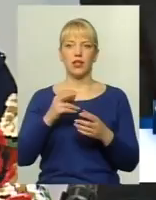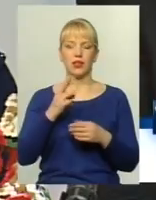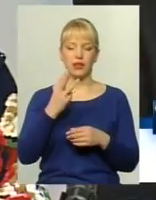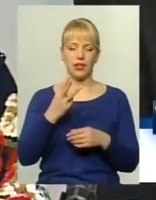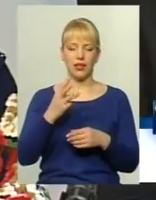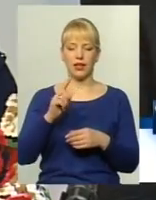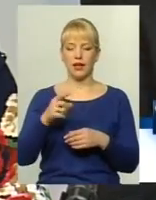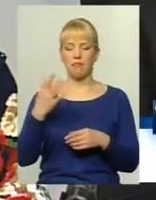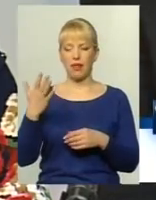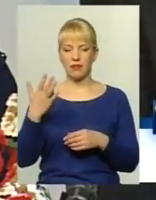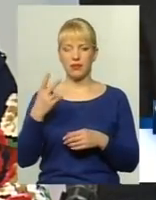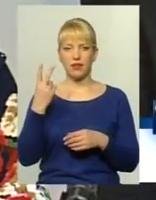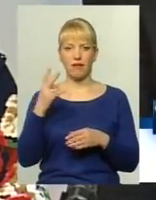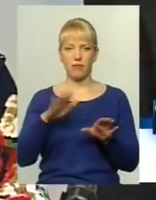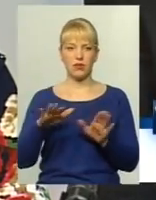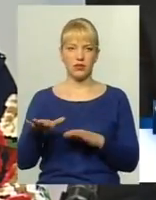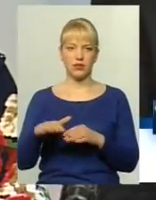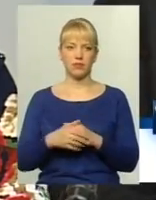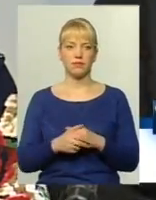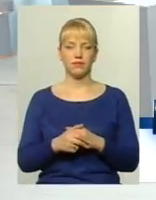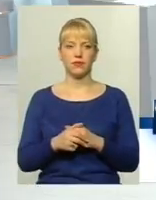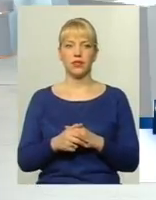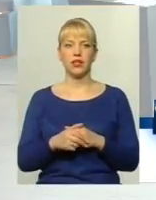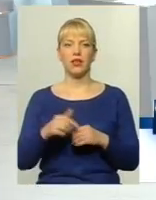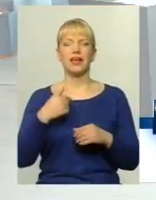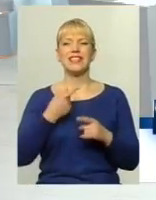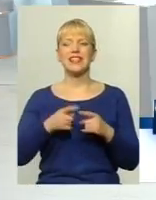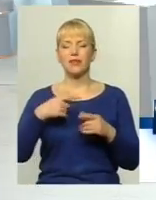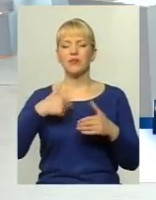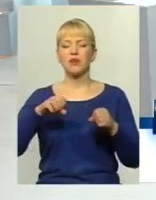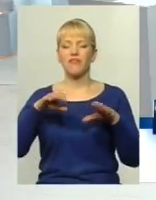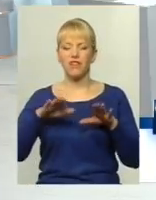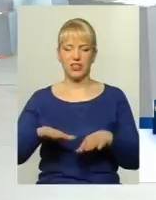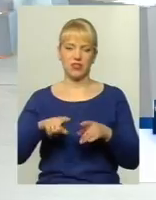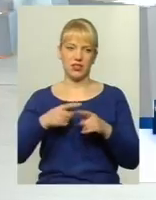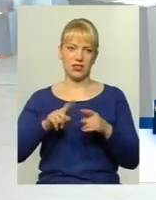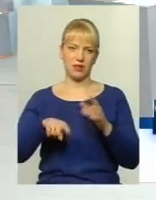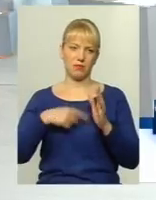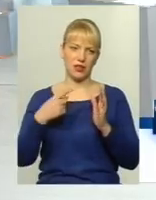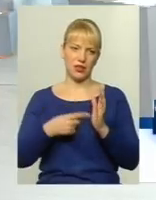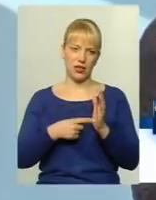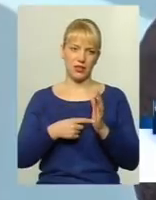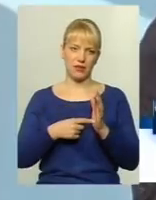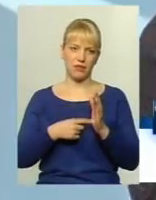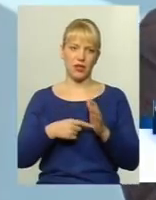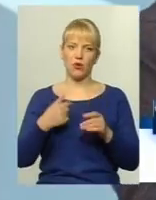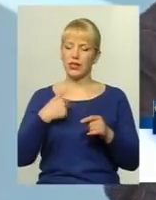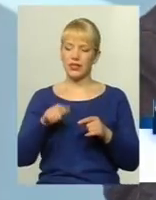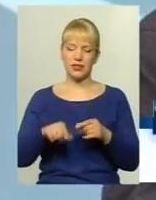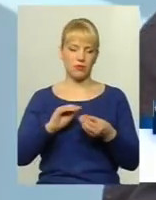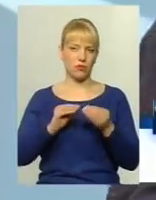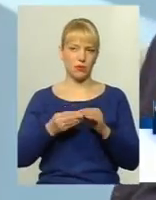5 і 2 місця нарахування. Ваняно, в нас це питання вирішено. В нас проблем сьогоднішній день такі питання немає.